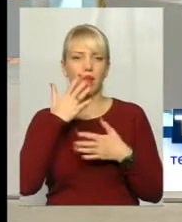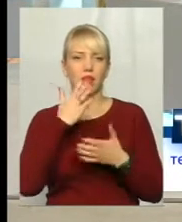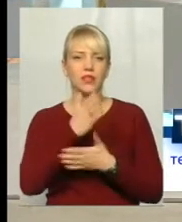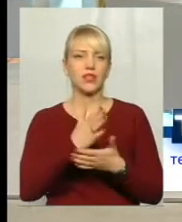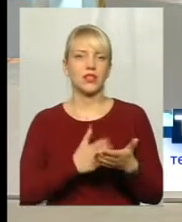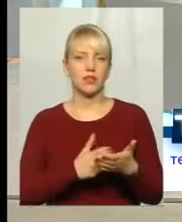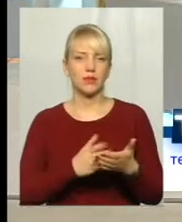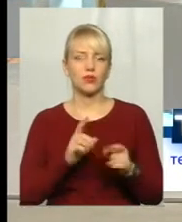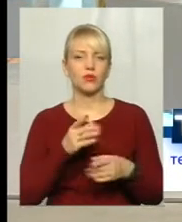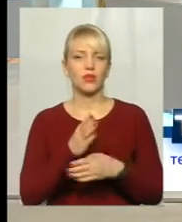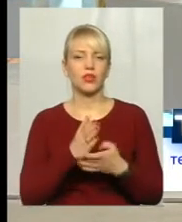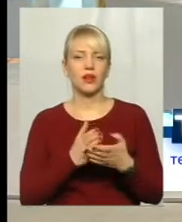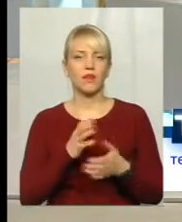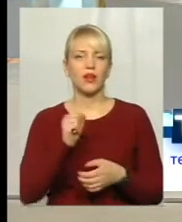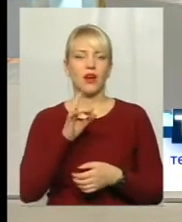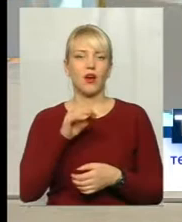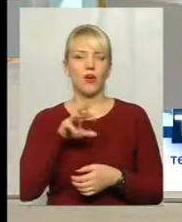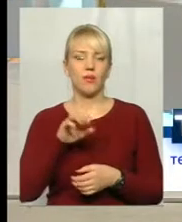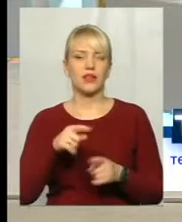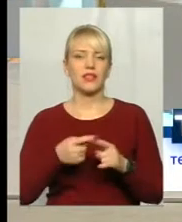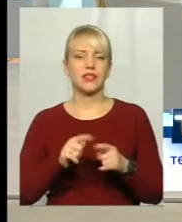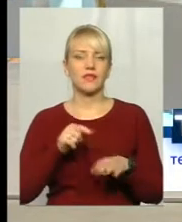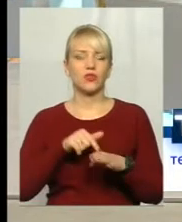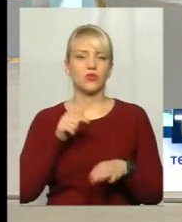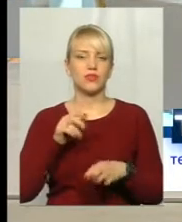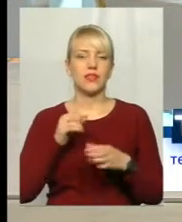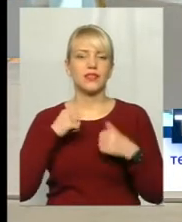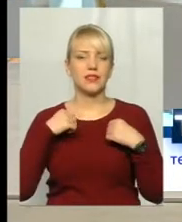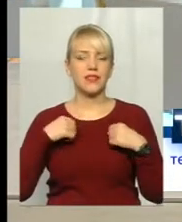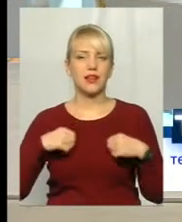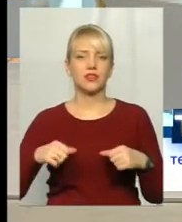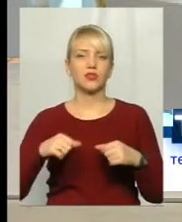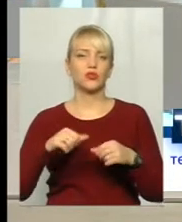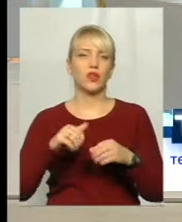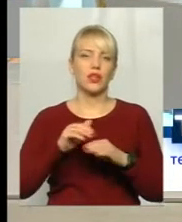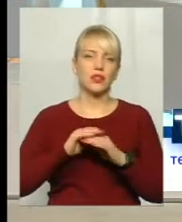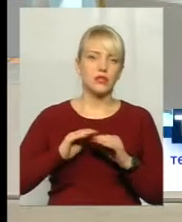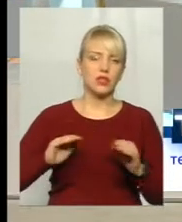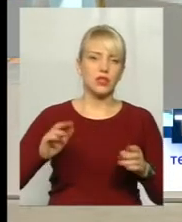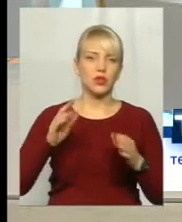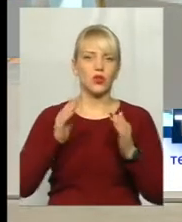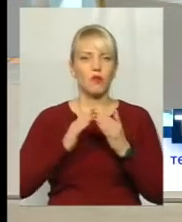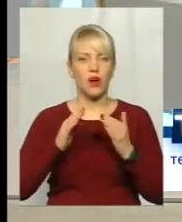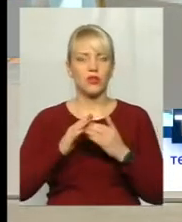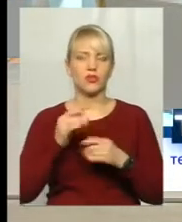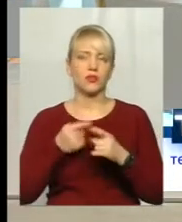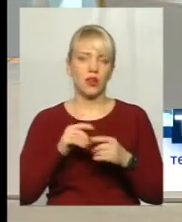тому що, знову ж таки, хлібні аромати створюють відчуття затишку, спокою, домашність. І хочеться купити.